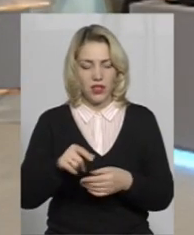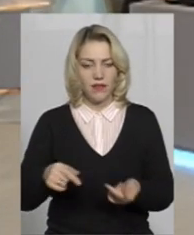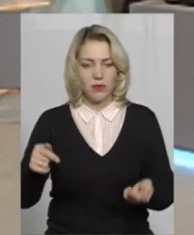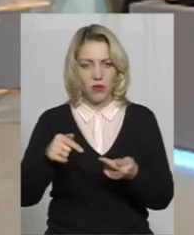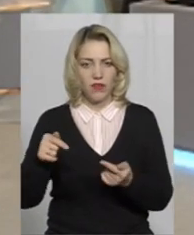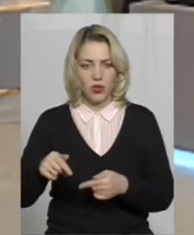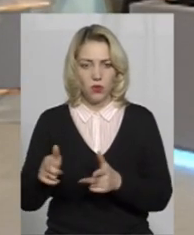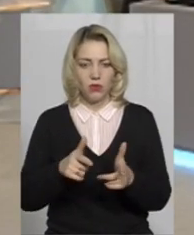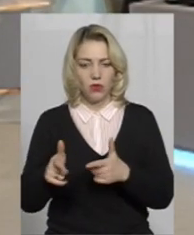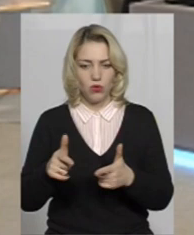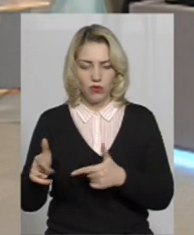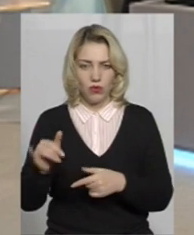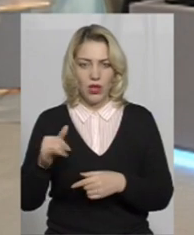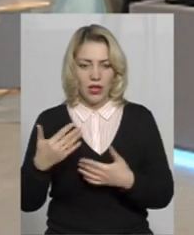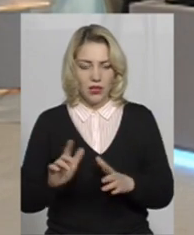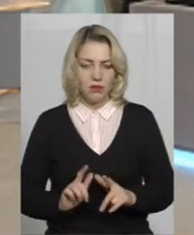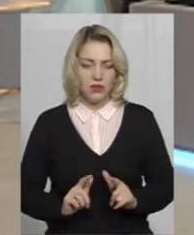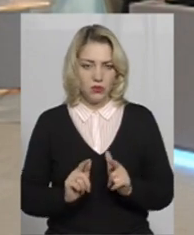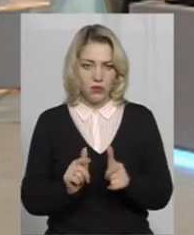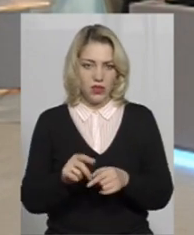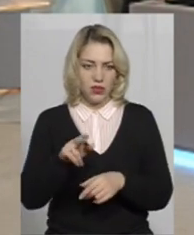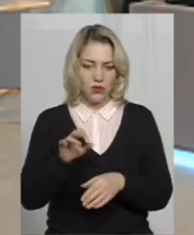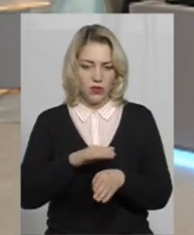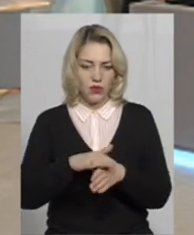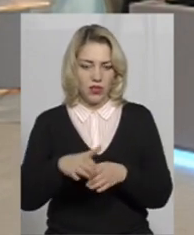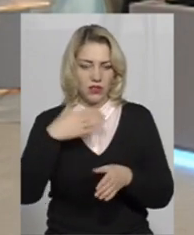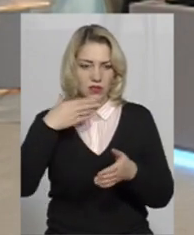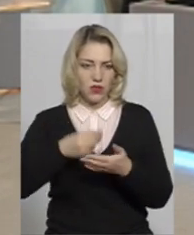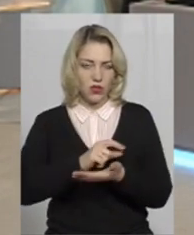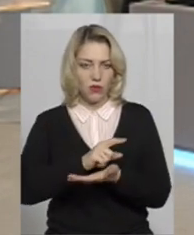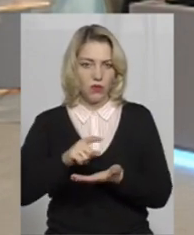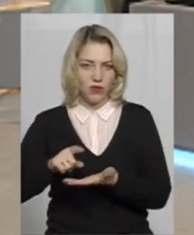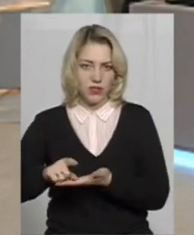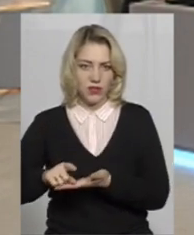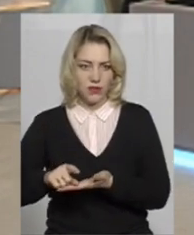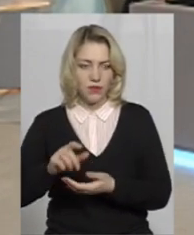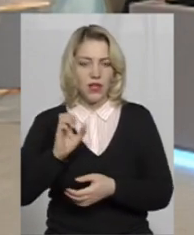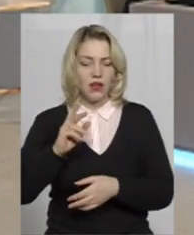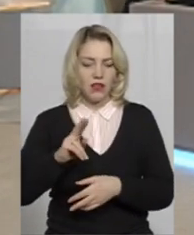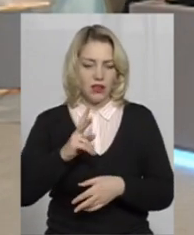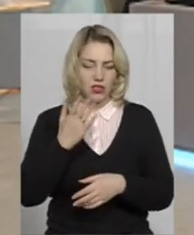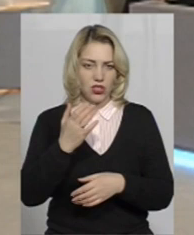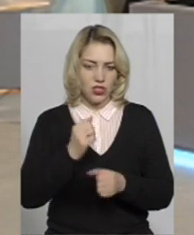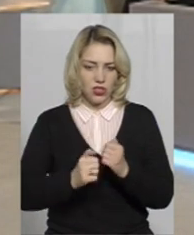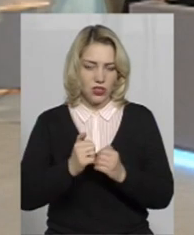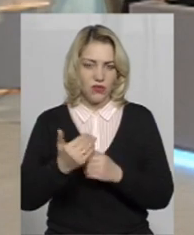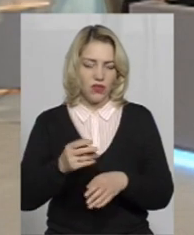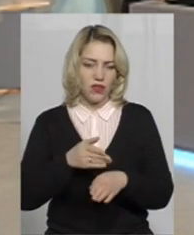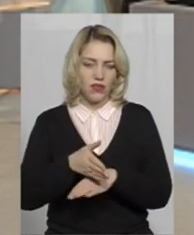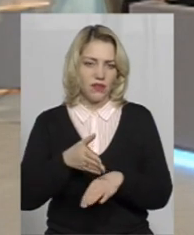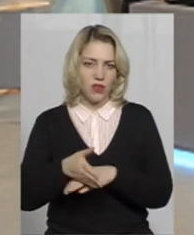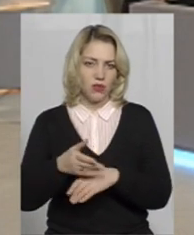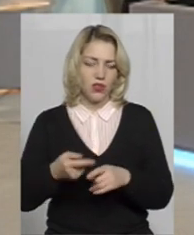і приступили до виконання своїх обов'язків. Як часто вони відвідують,